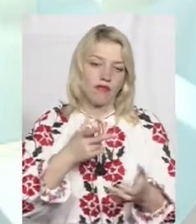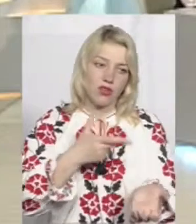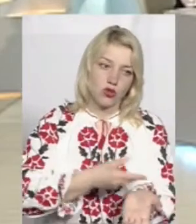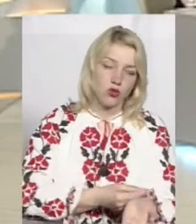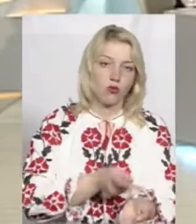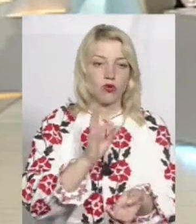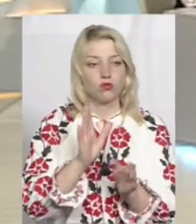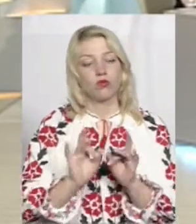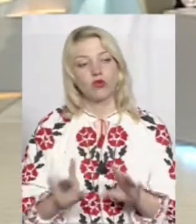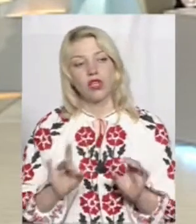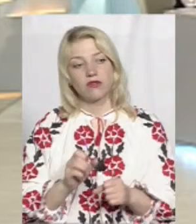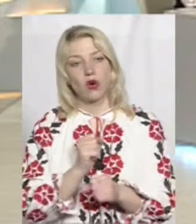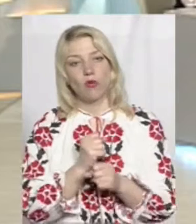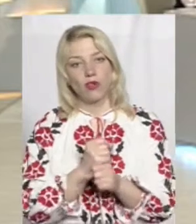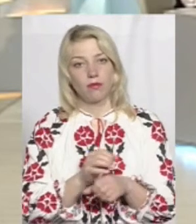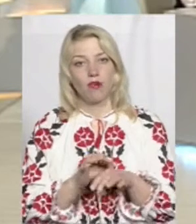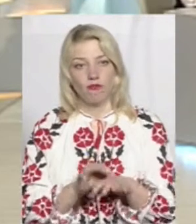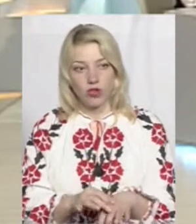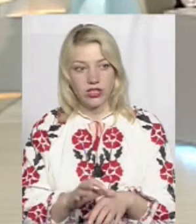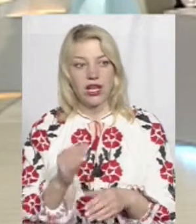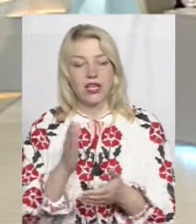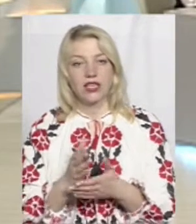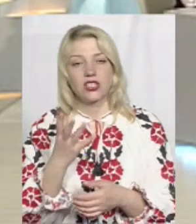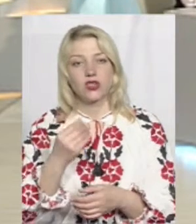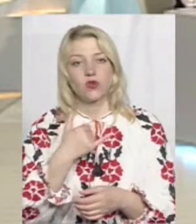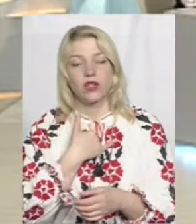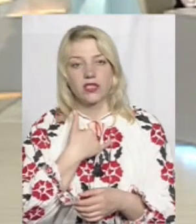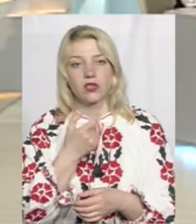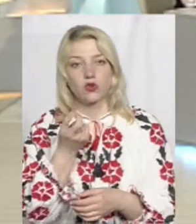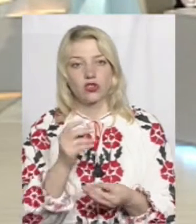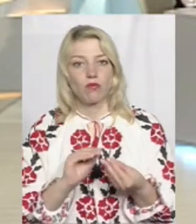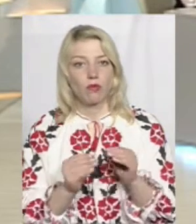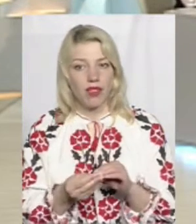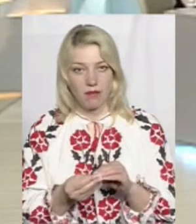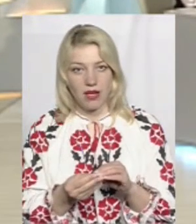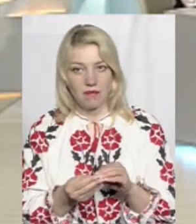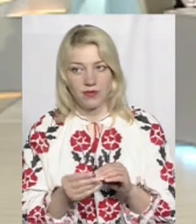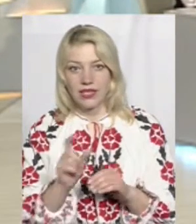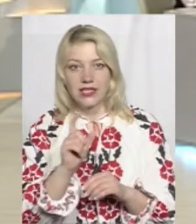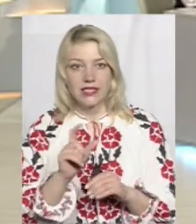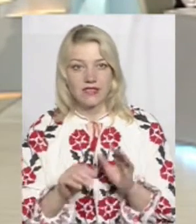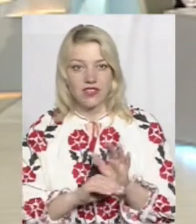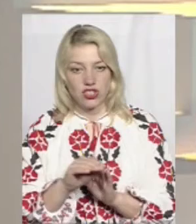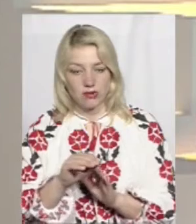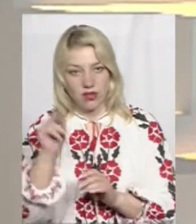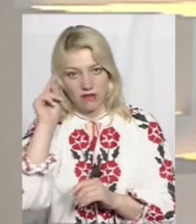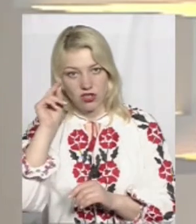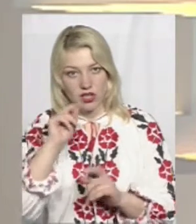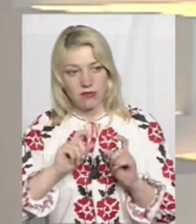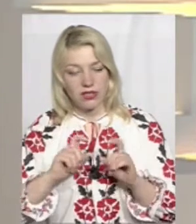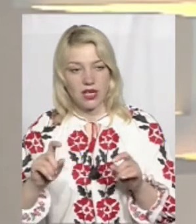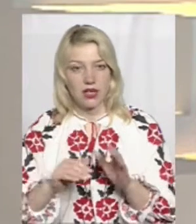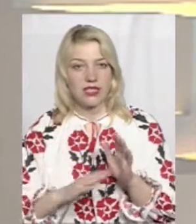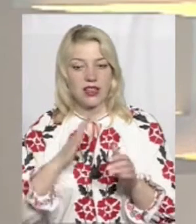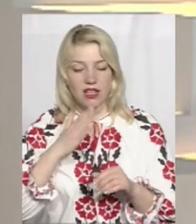будемо роз'яснювальні роботи проводити. Є ще в нас трохи проблема з вищими навчальними заходами, з